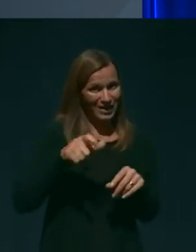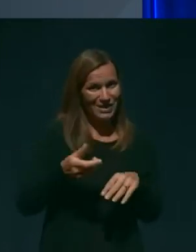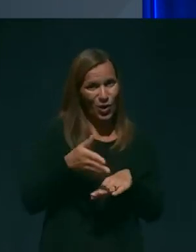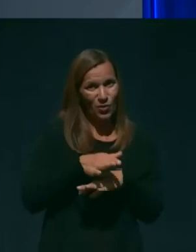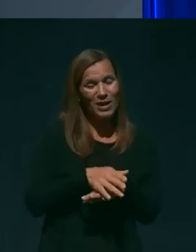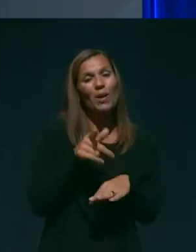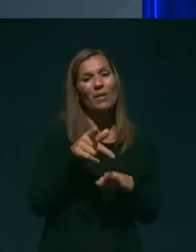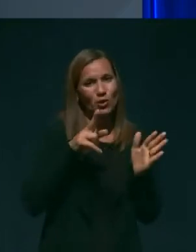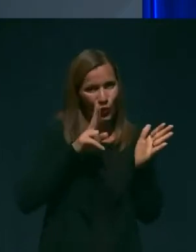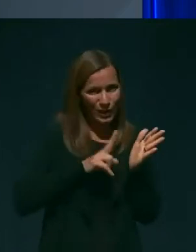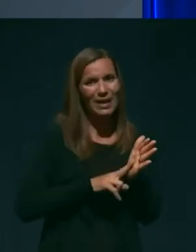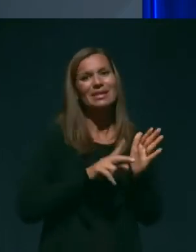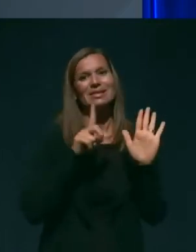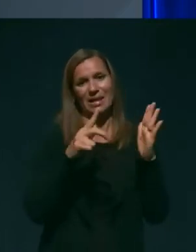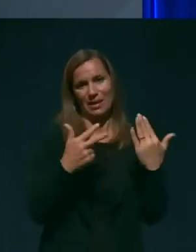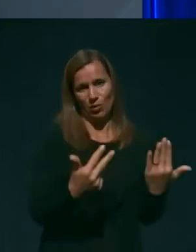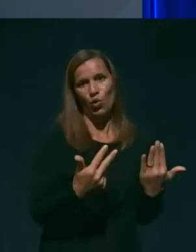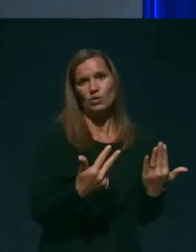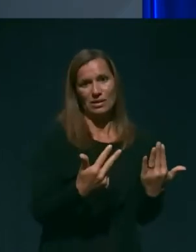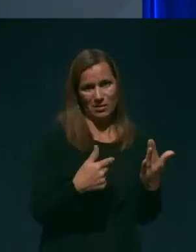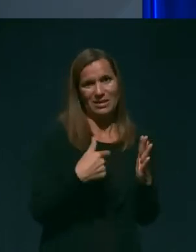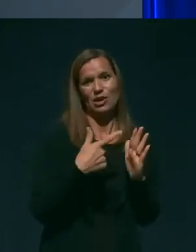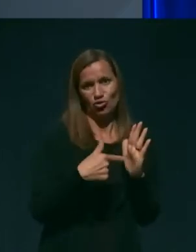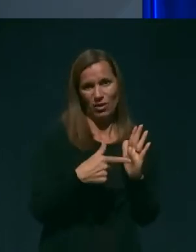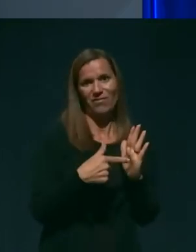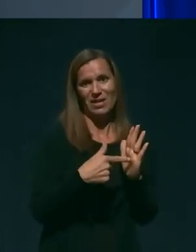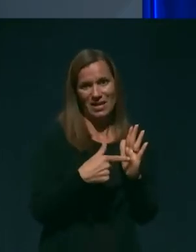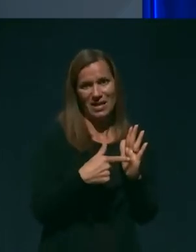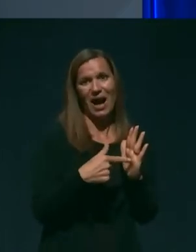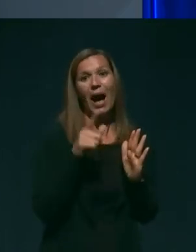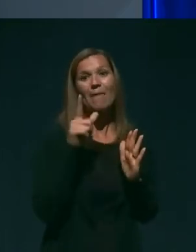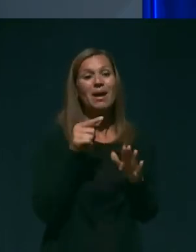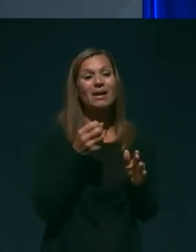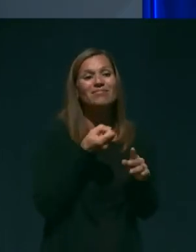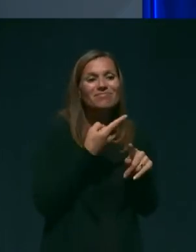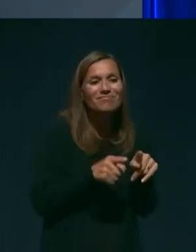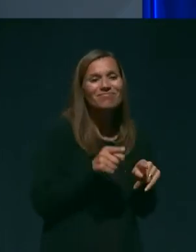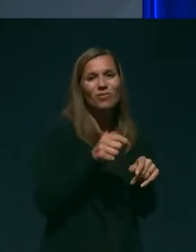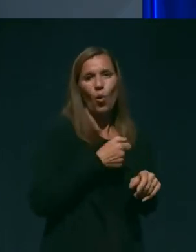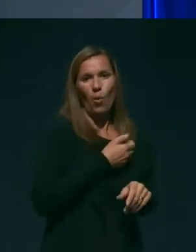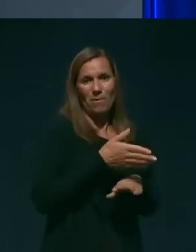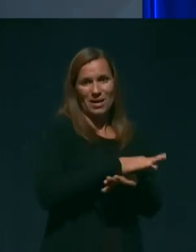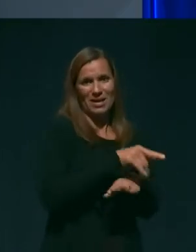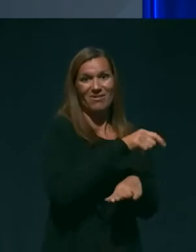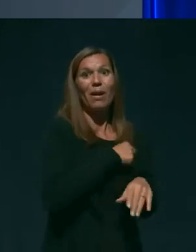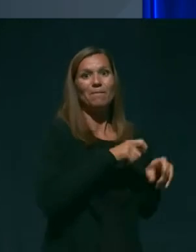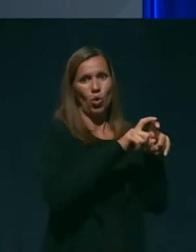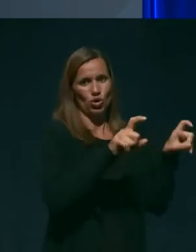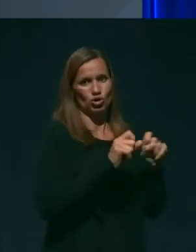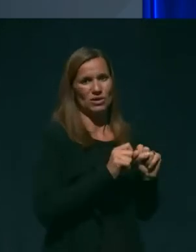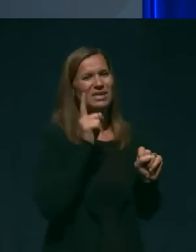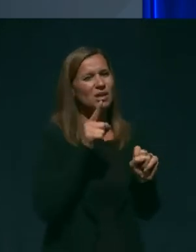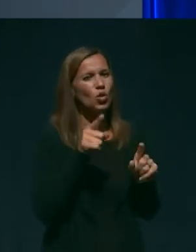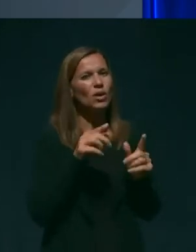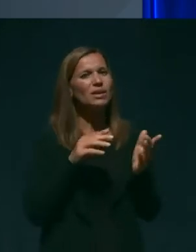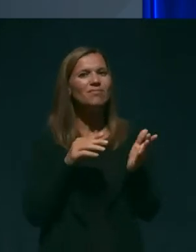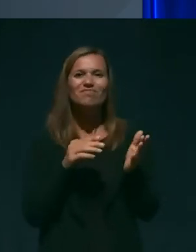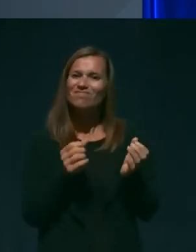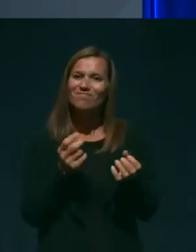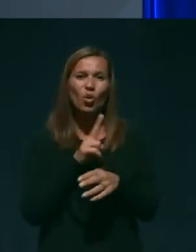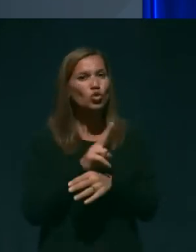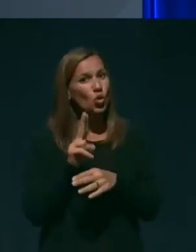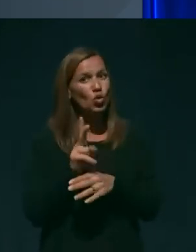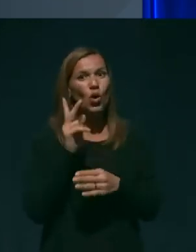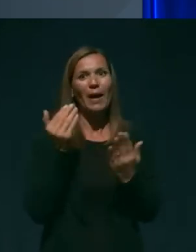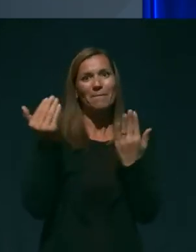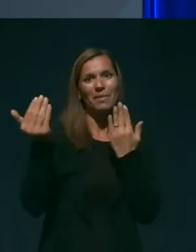številka, ki ste jo navedli. Zato morate biti pri tujih poročilih pozorni, kako se da to primerjati. Jaz sem sama